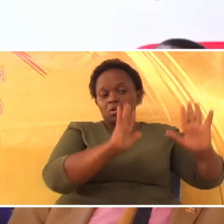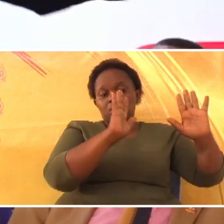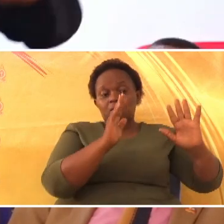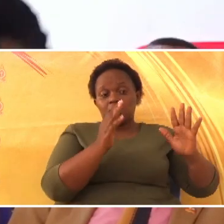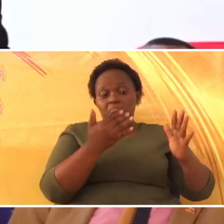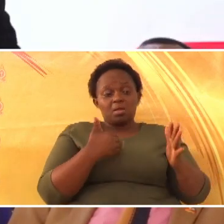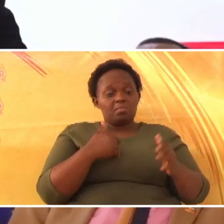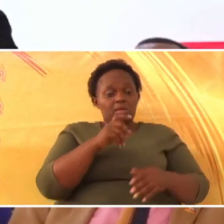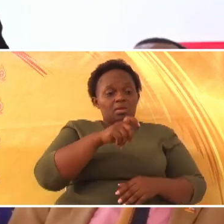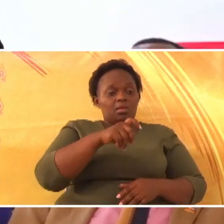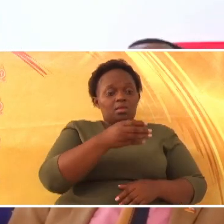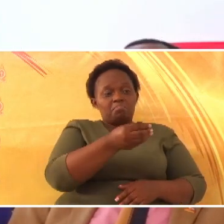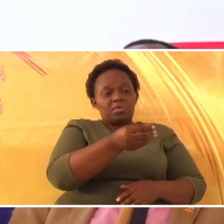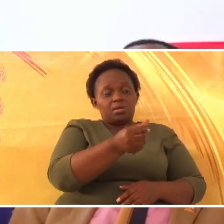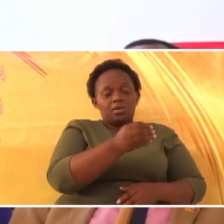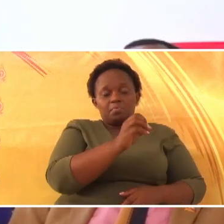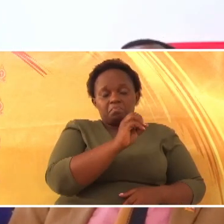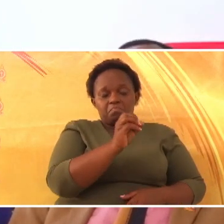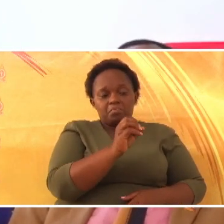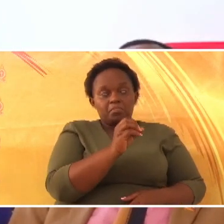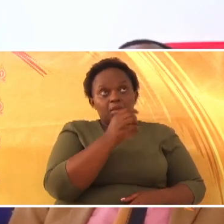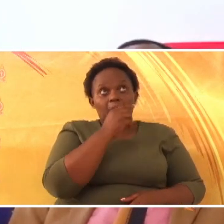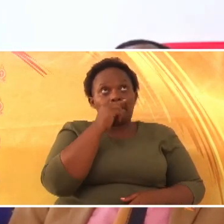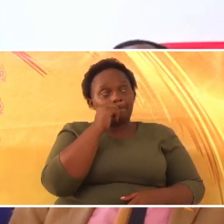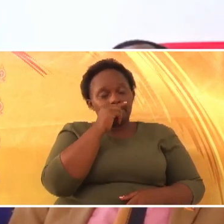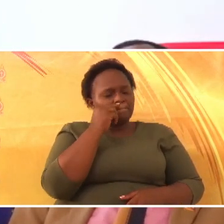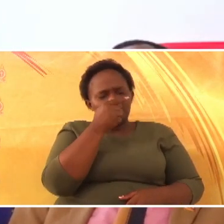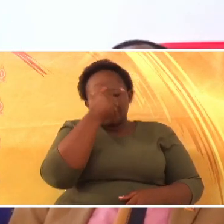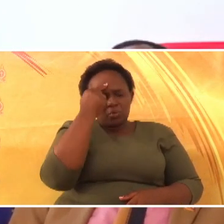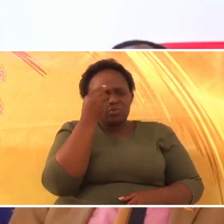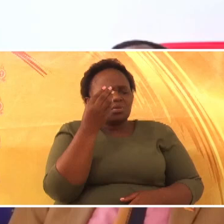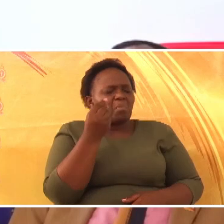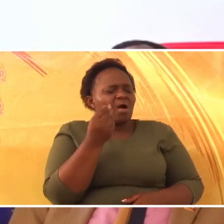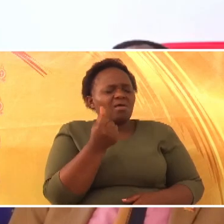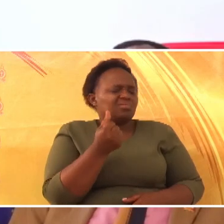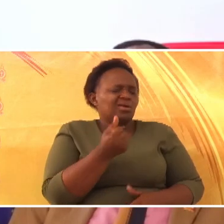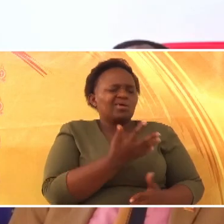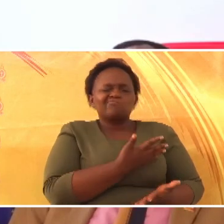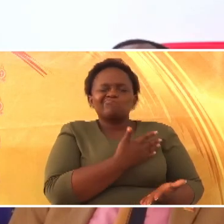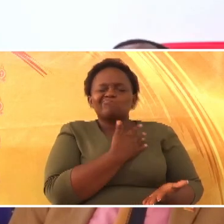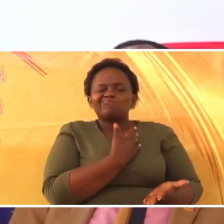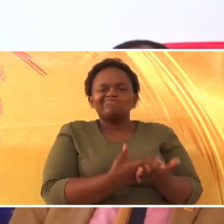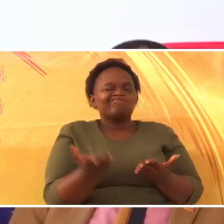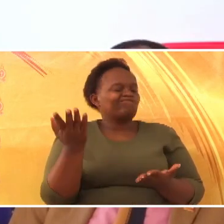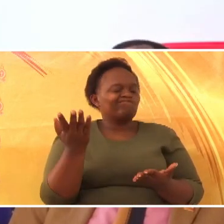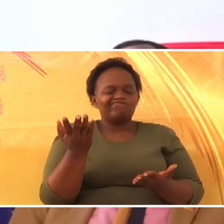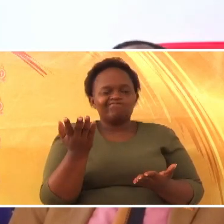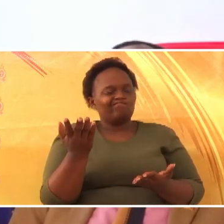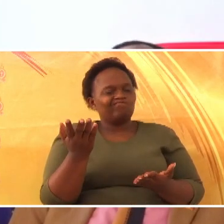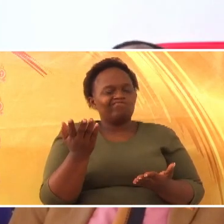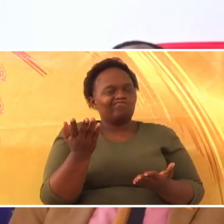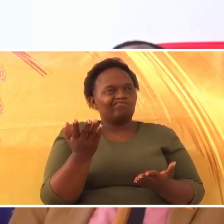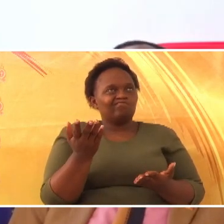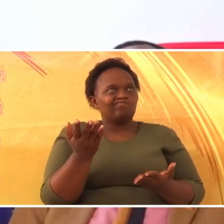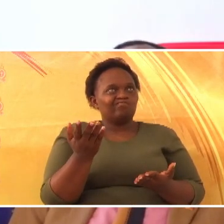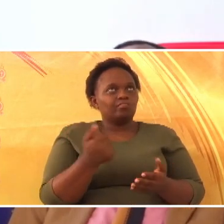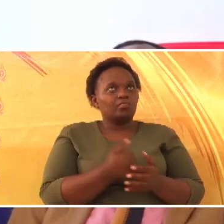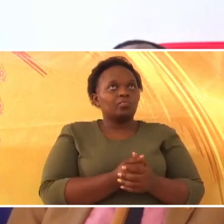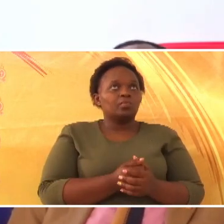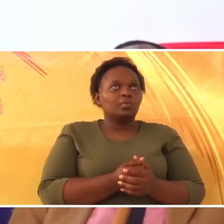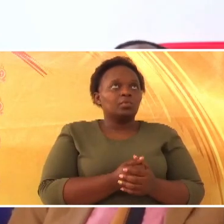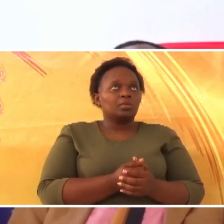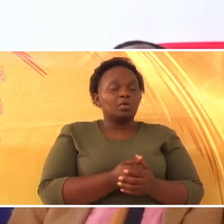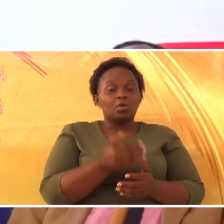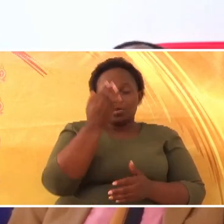that money, kwa sababu, it is no longer useful. It is no longer useful, na